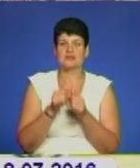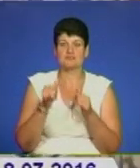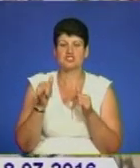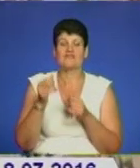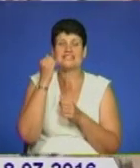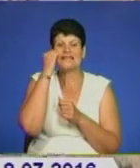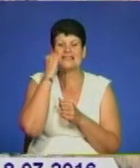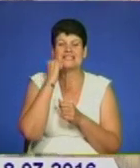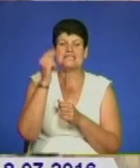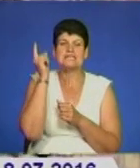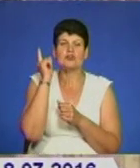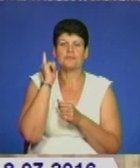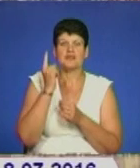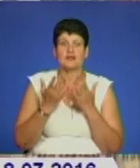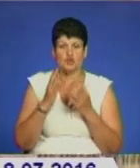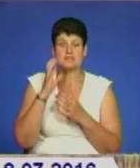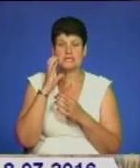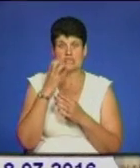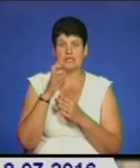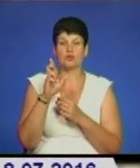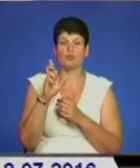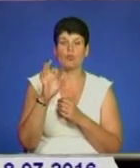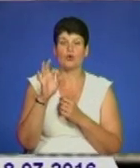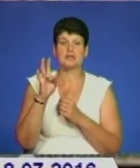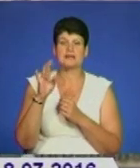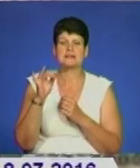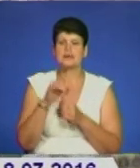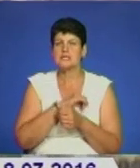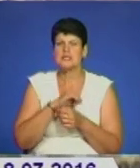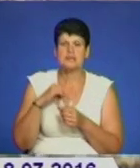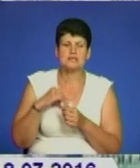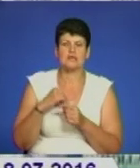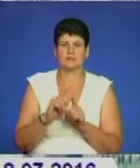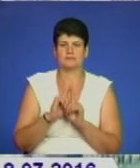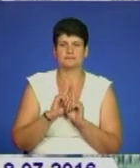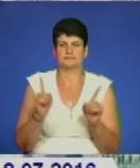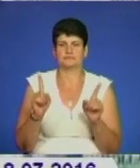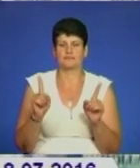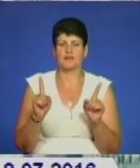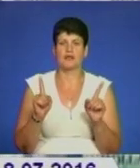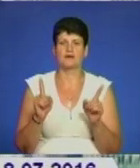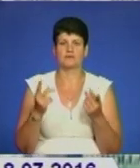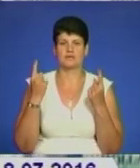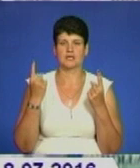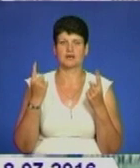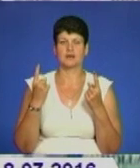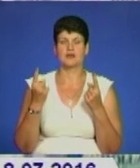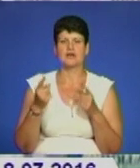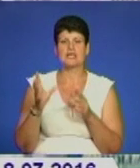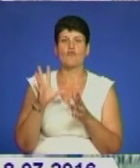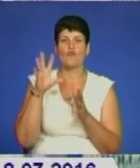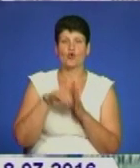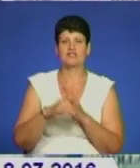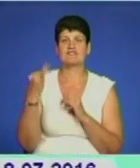старовини. Якщо серйозно, боністика – це один з наймасштабніших різновидів колекціонування, який офіційно входить до історично